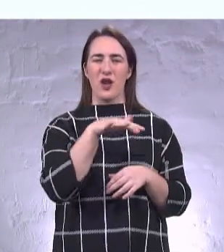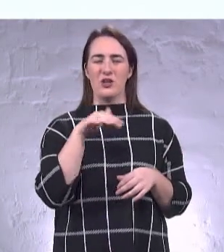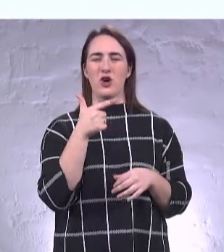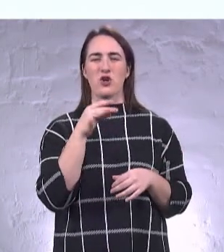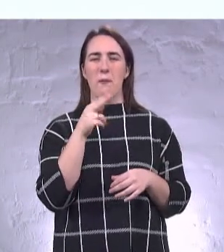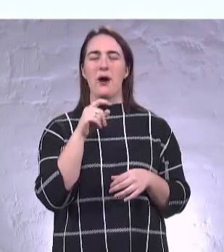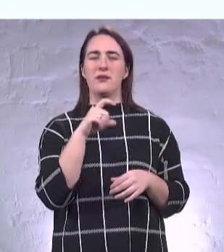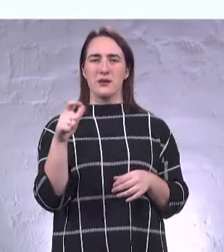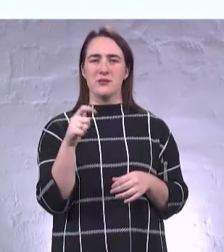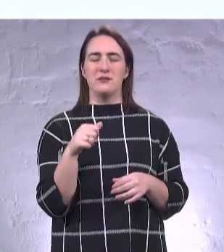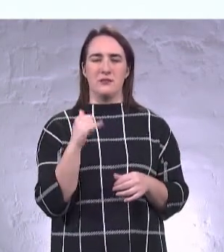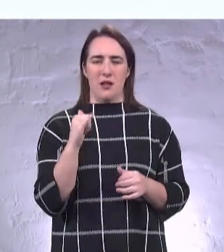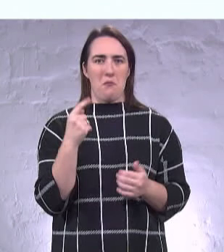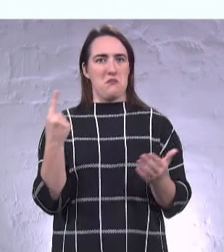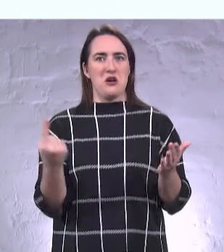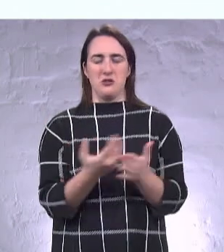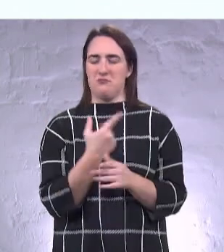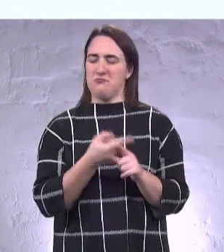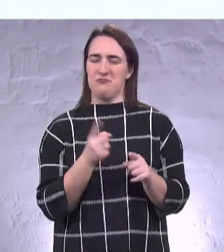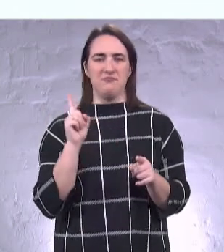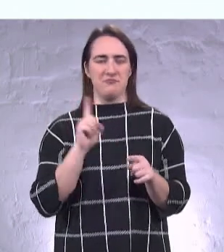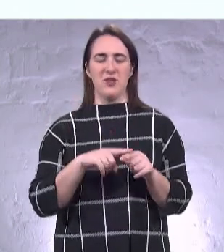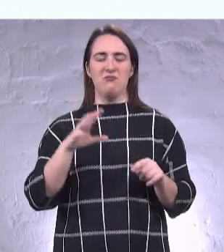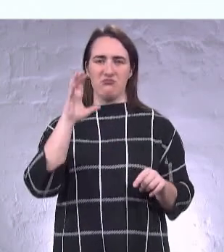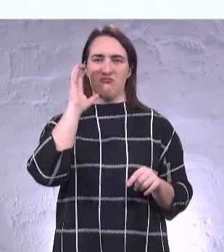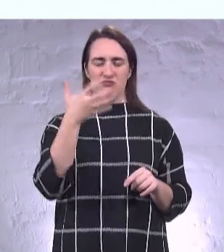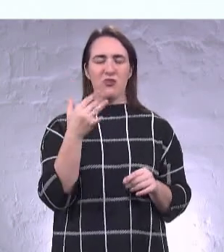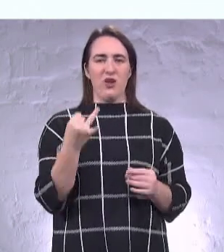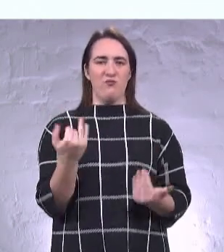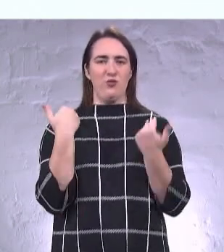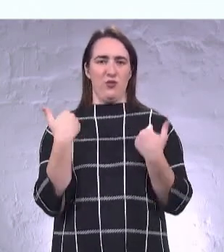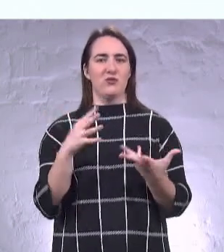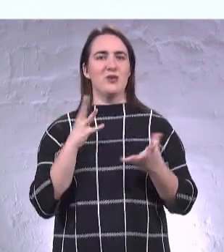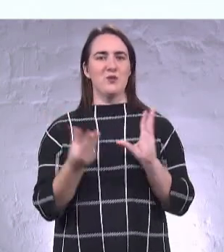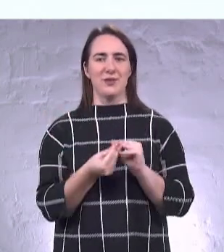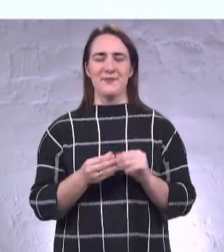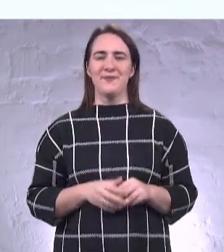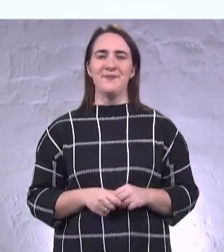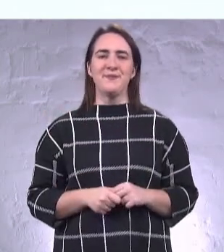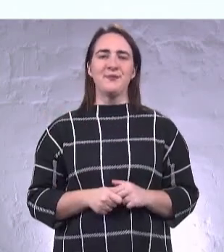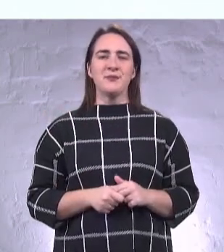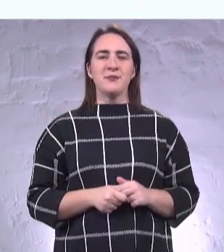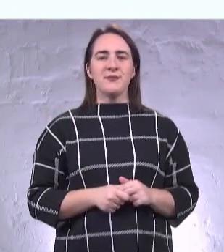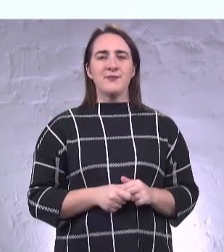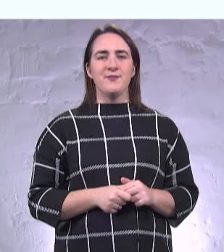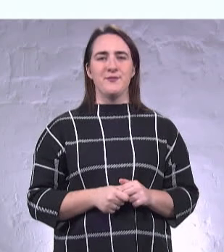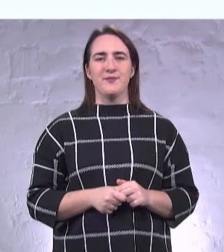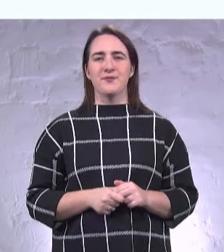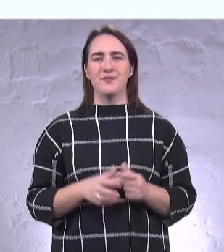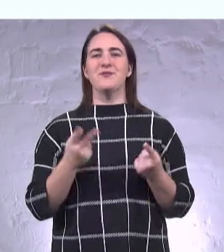першого разу це доволі серйозний і потужний результат. Звичайно, що